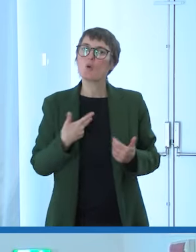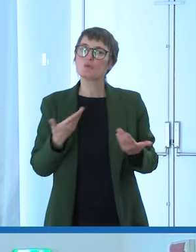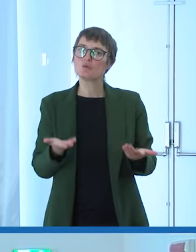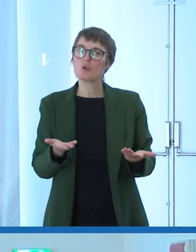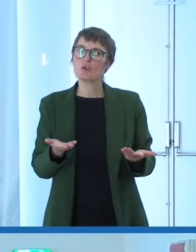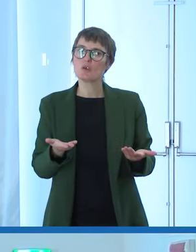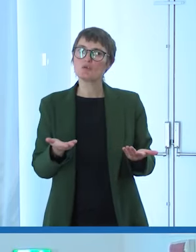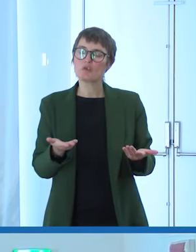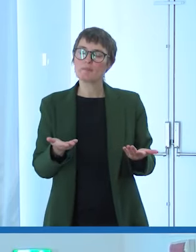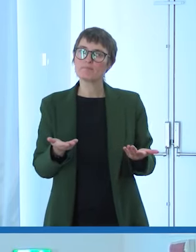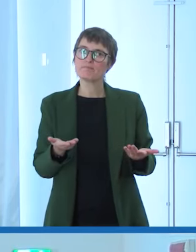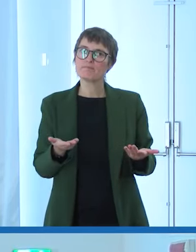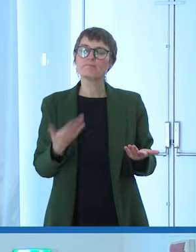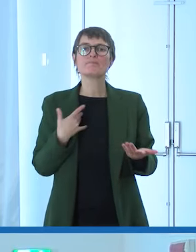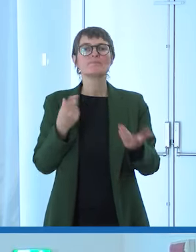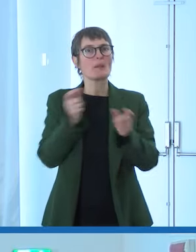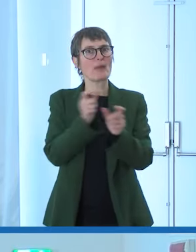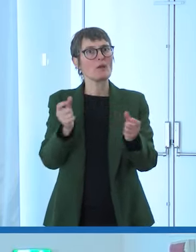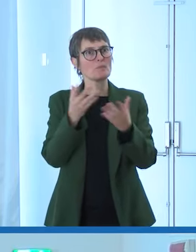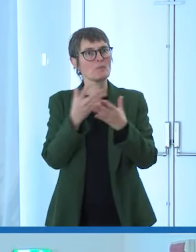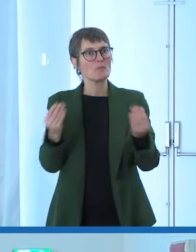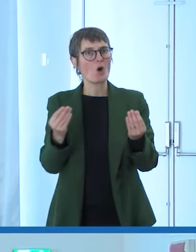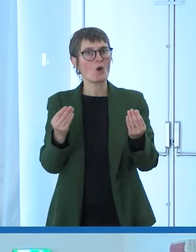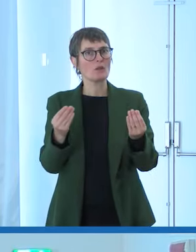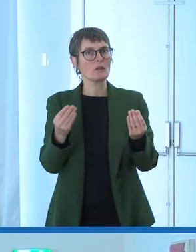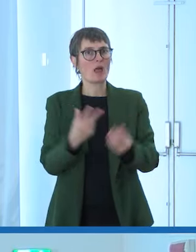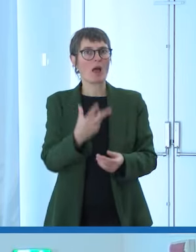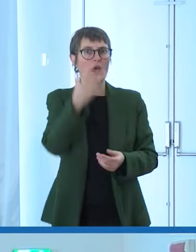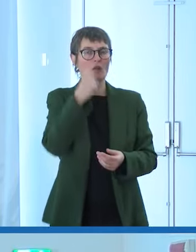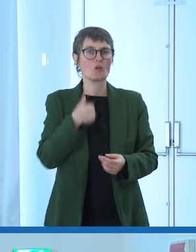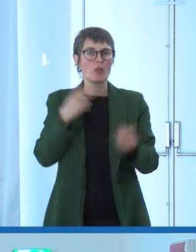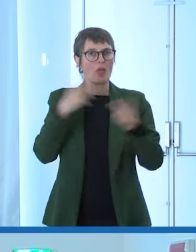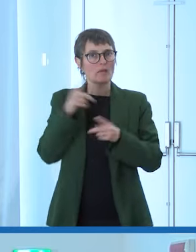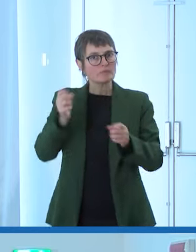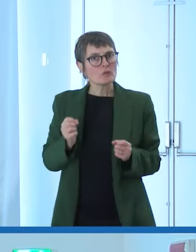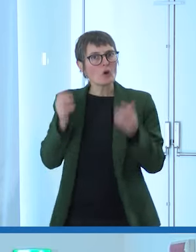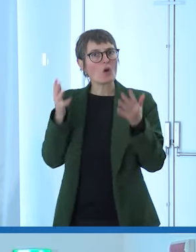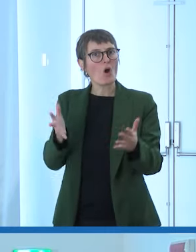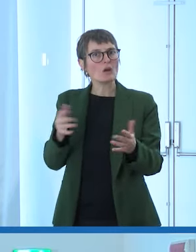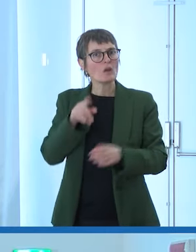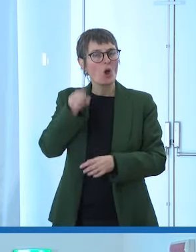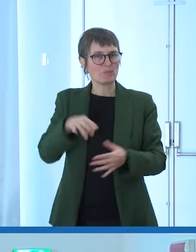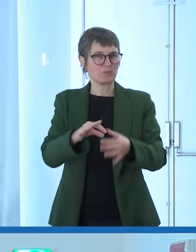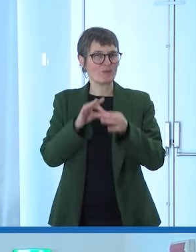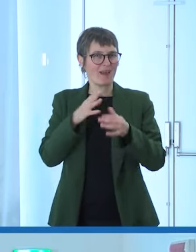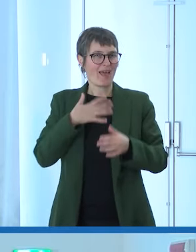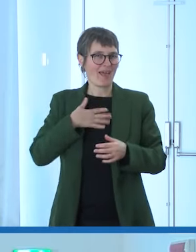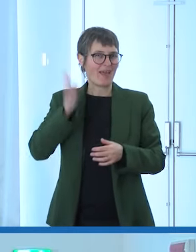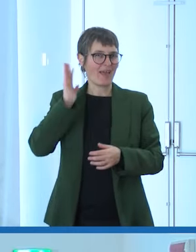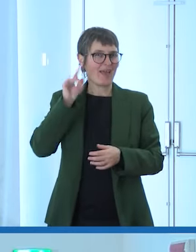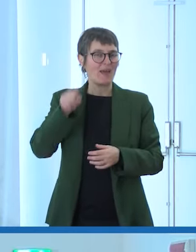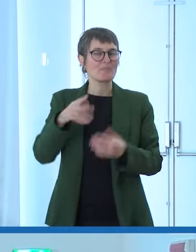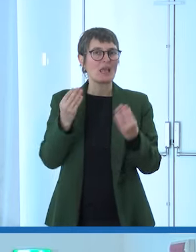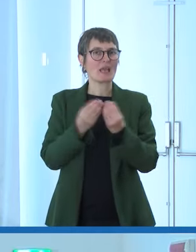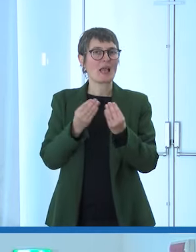molte persone mi hanno detto sei coraggioso anche una mia vecchia amica la collega Francesca